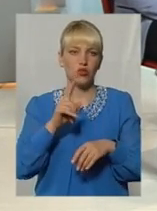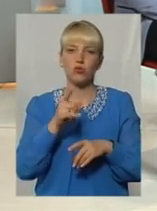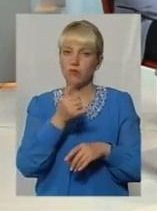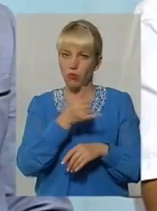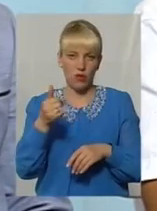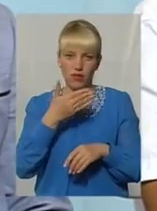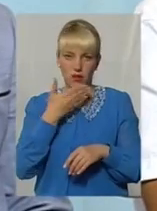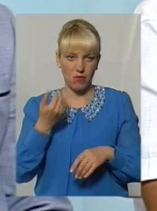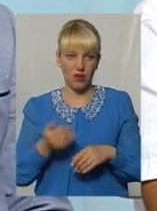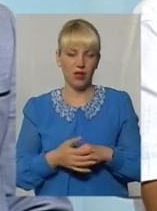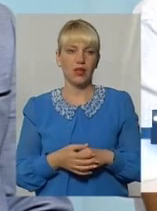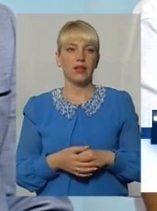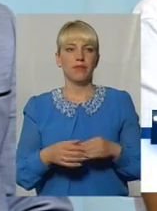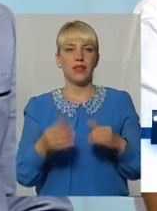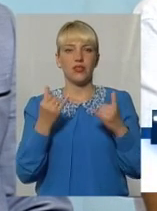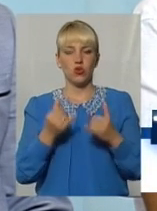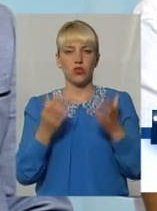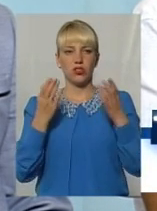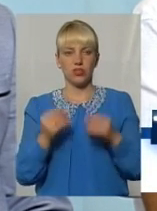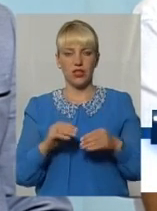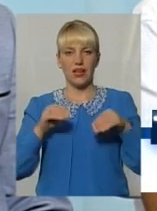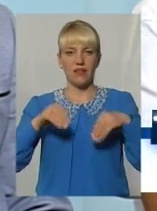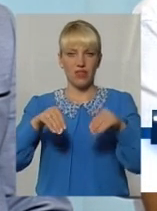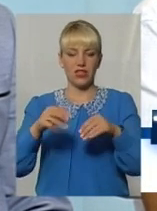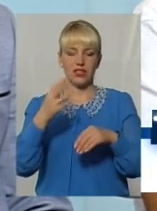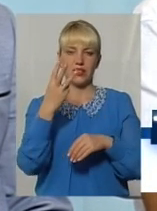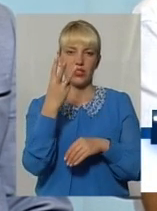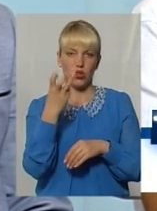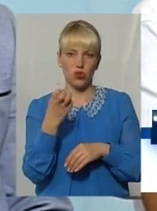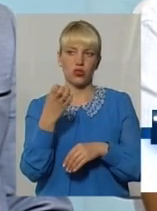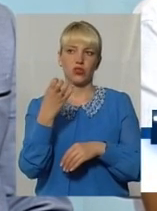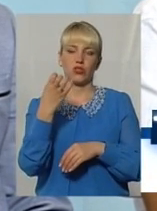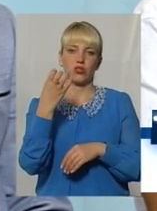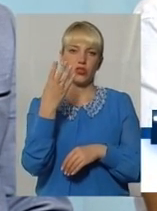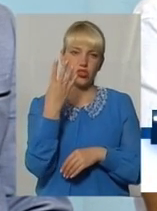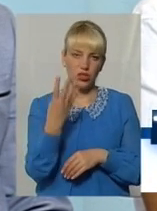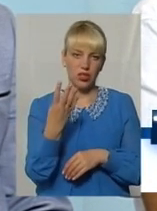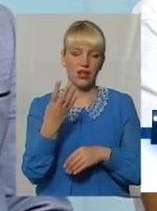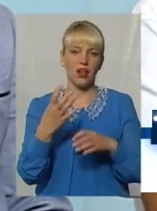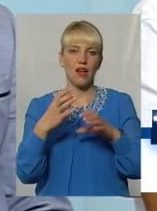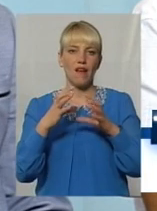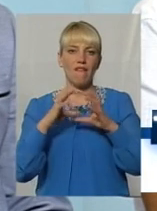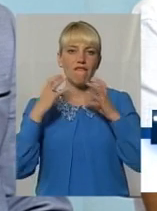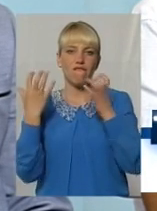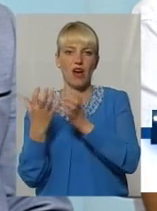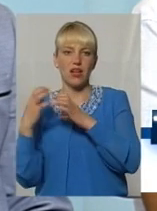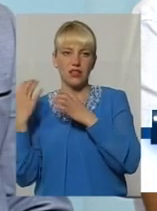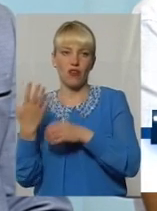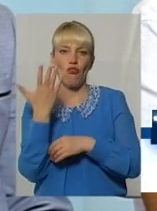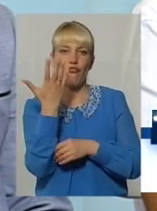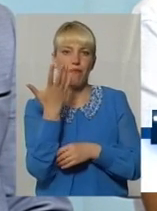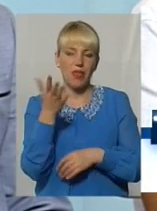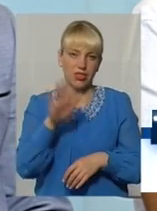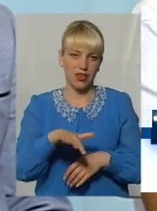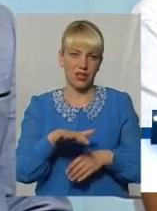сьогоднішній день висаджено в 304 вазах квітки. В 5 вазах із 304